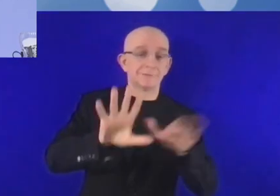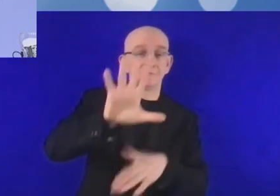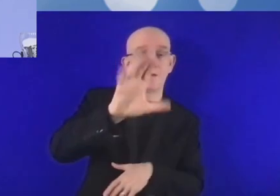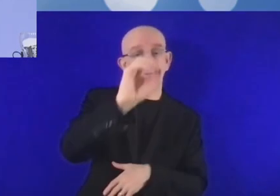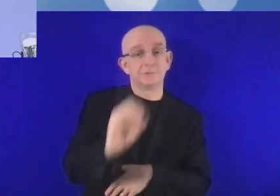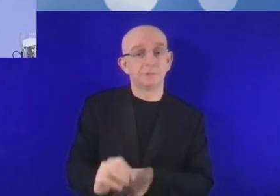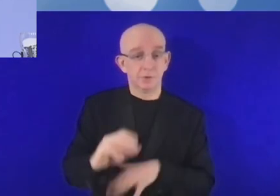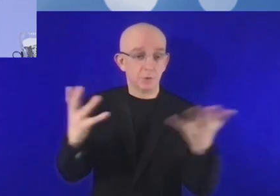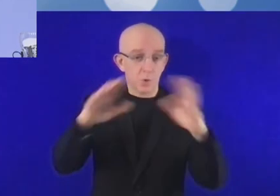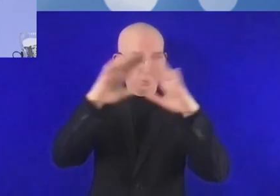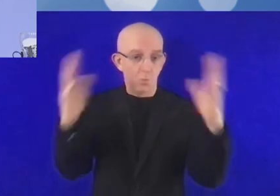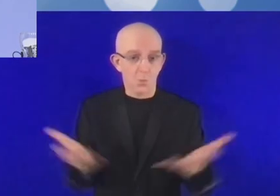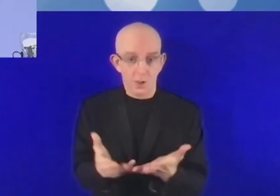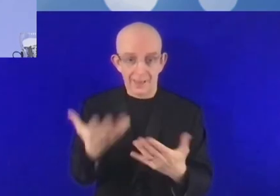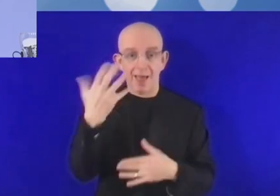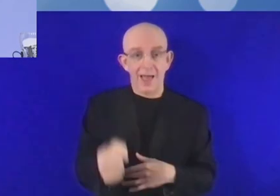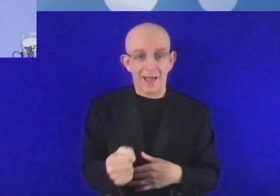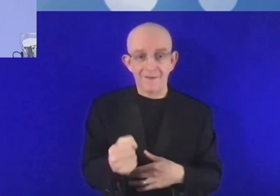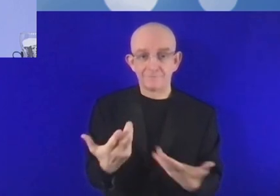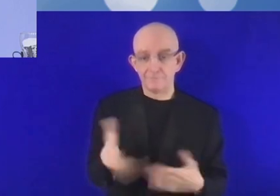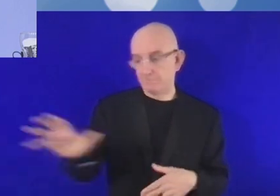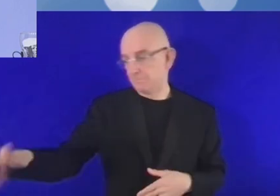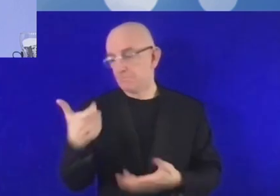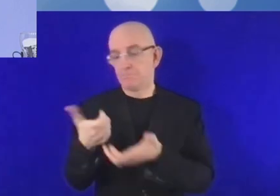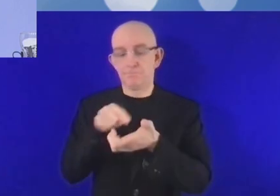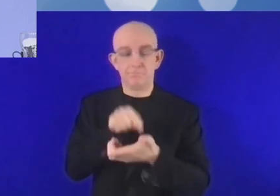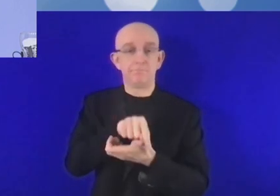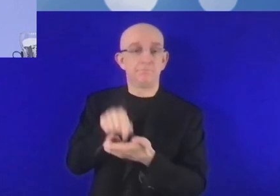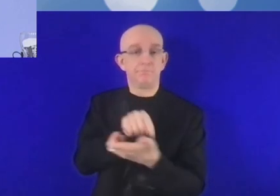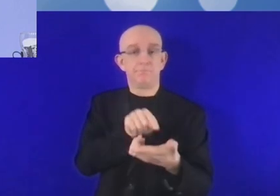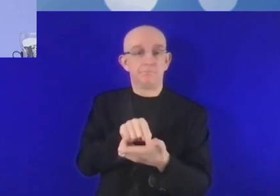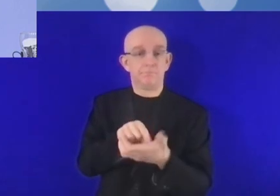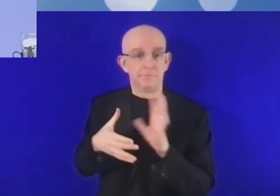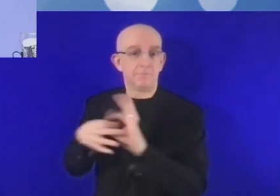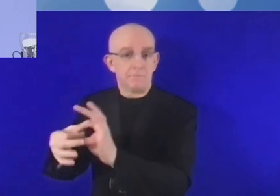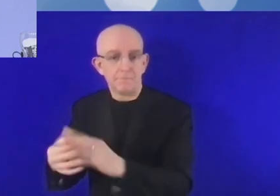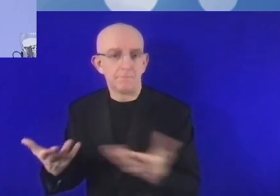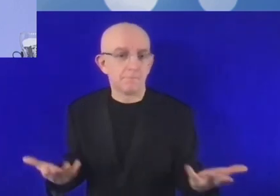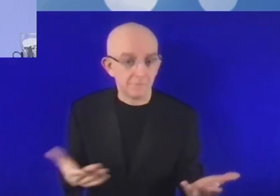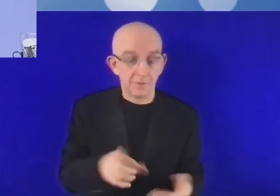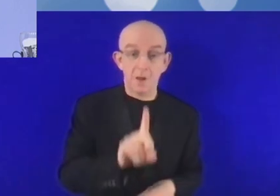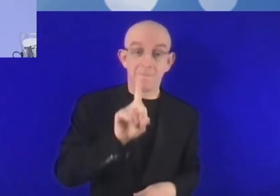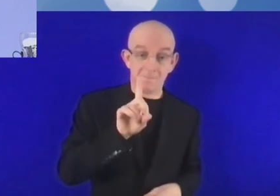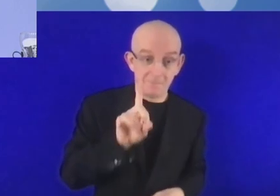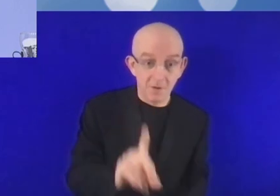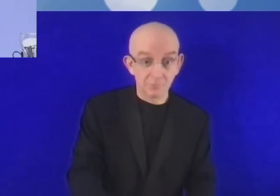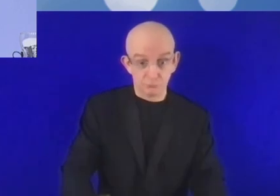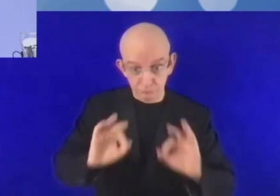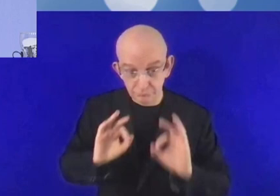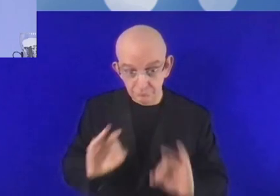Vous savez qu'on devrait pouvoir atteindre 95 % de la population mondiale, en théorie, mais en pratique,